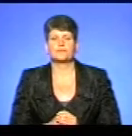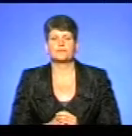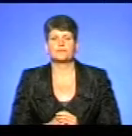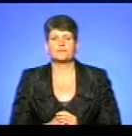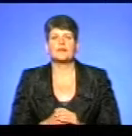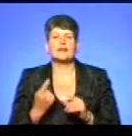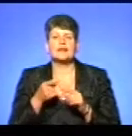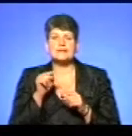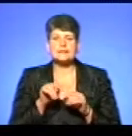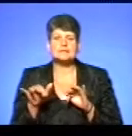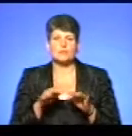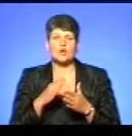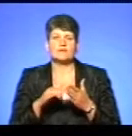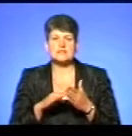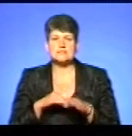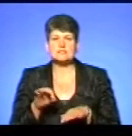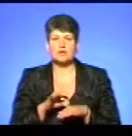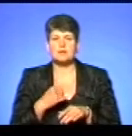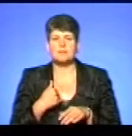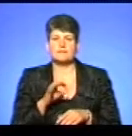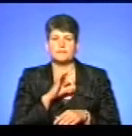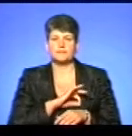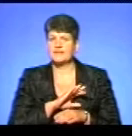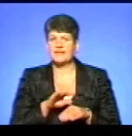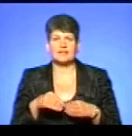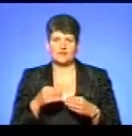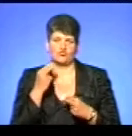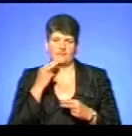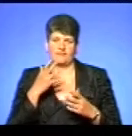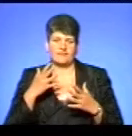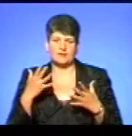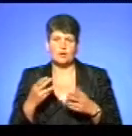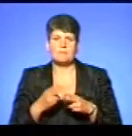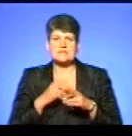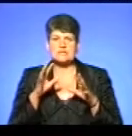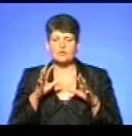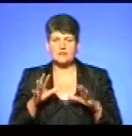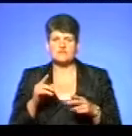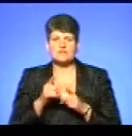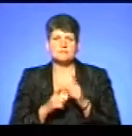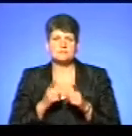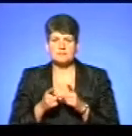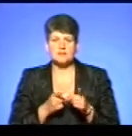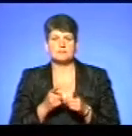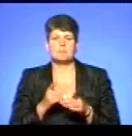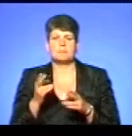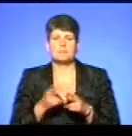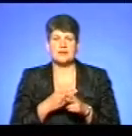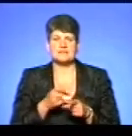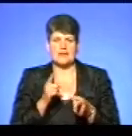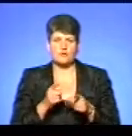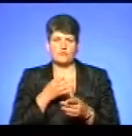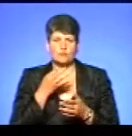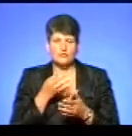Ті заходи по ліквідації захворювання, які ми застосовуємо, вони не дають ефекту. Без законодавчих змін, без удосконалення правового регулювання, без реального